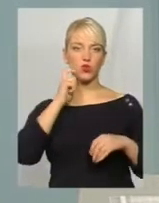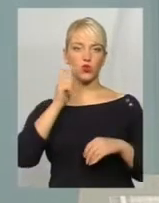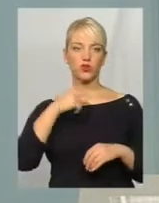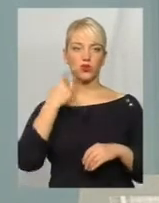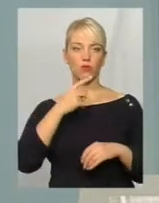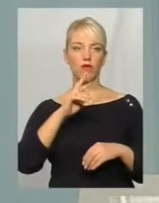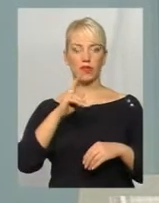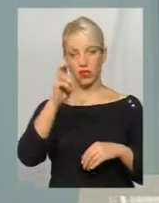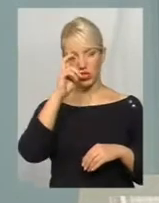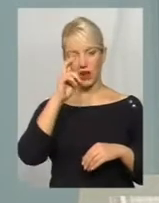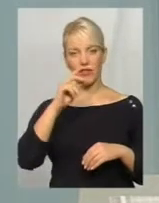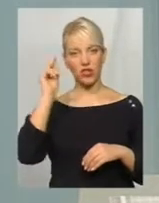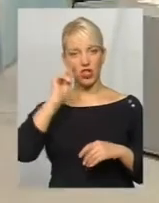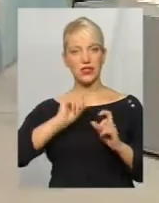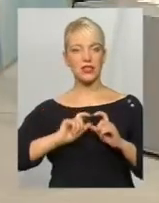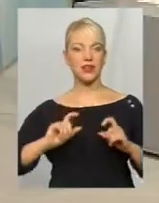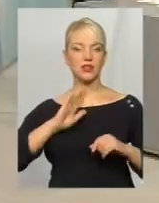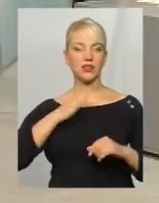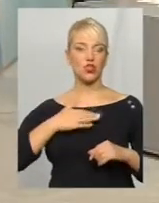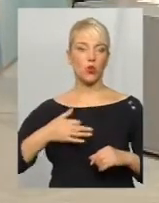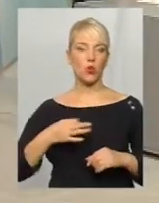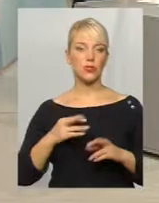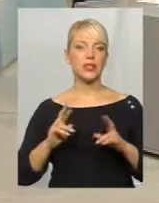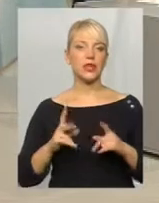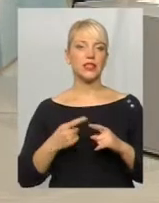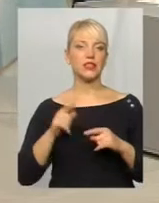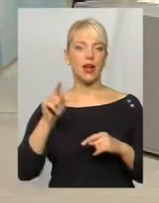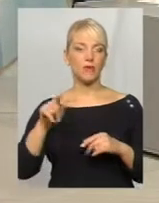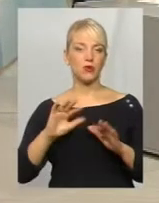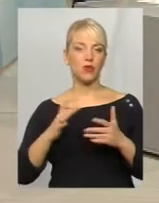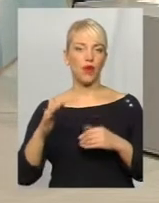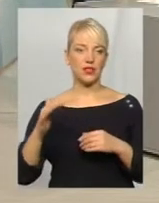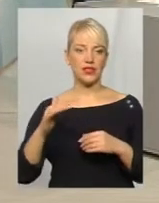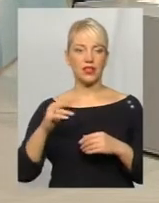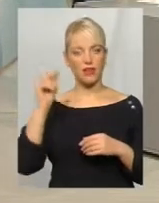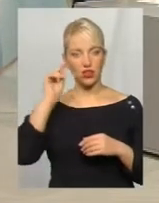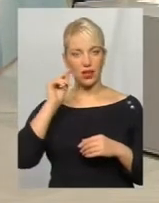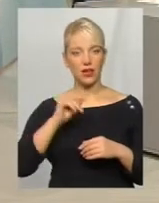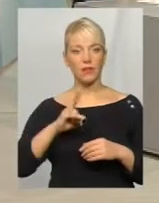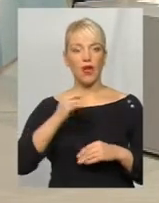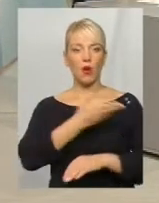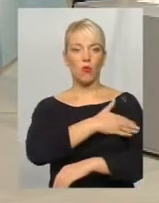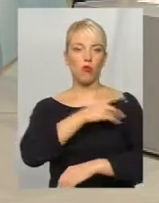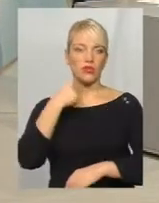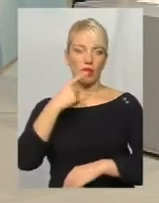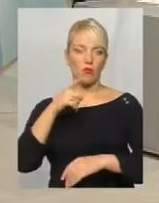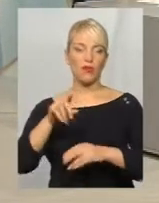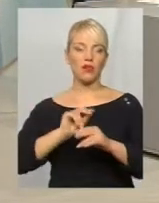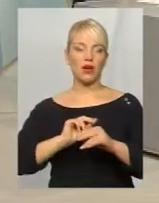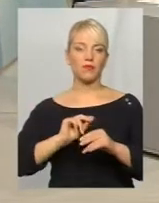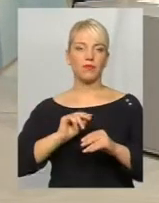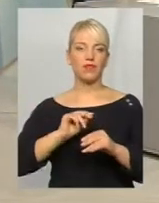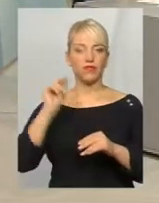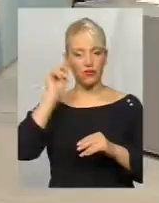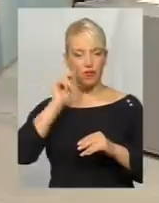державної в навчальних закладах нашої області. Яким чином там відбувається навчання? На польській мові здійснюється вивчення таких